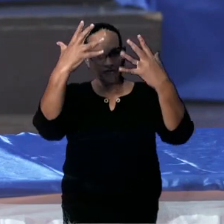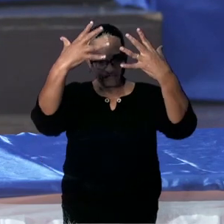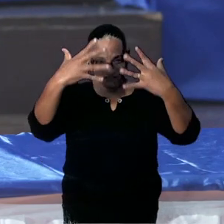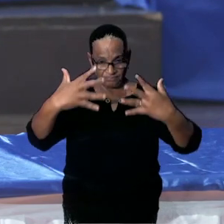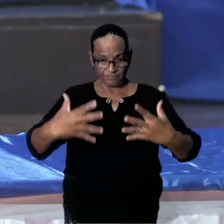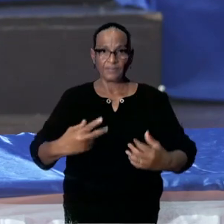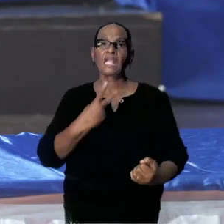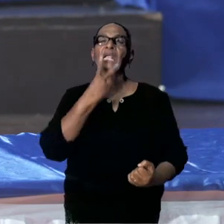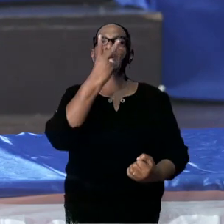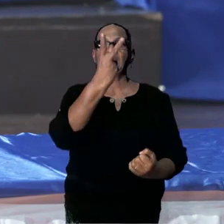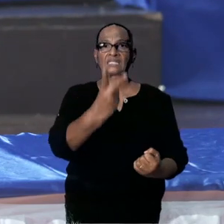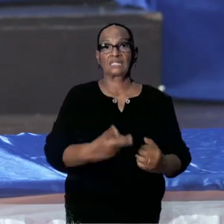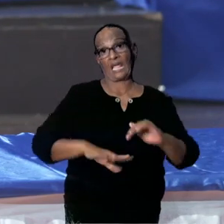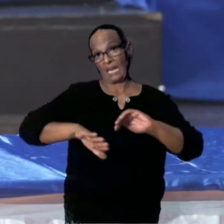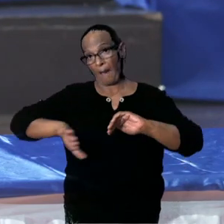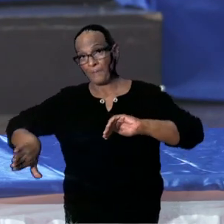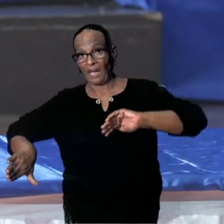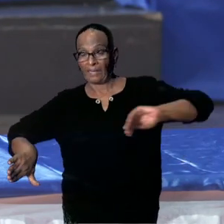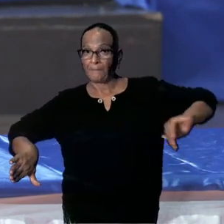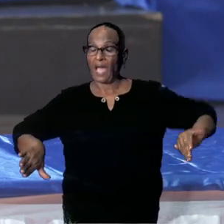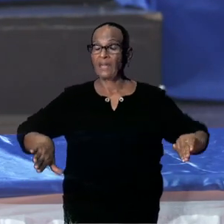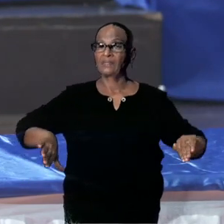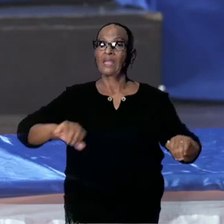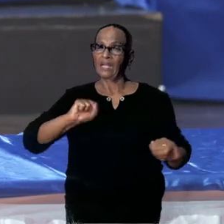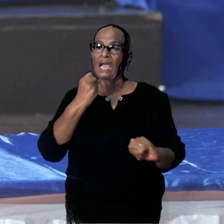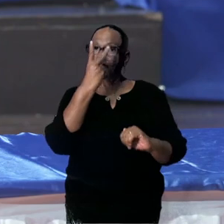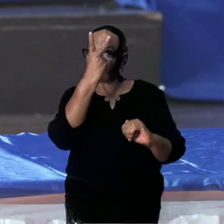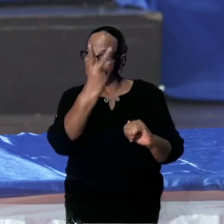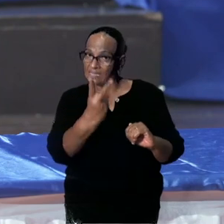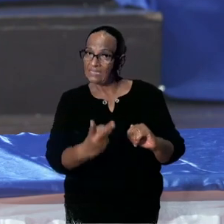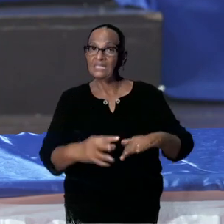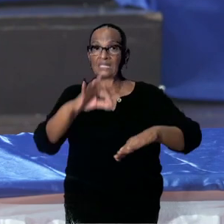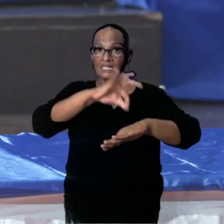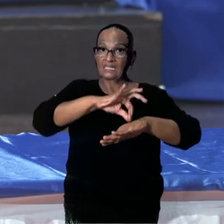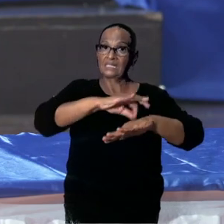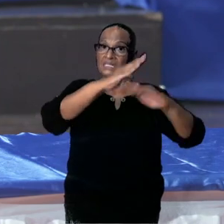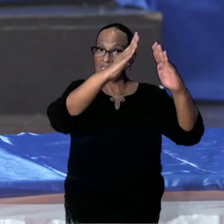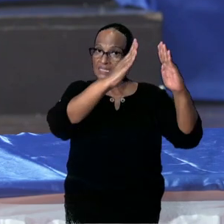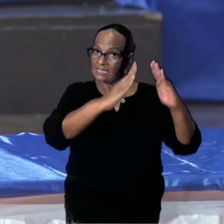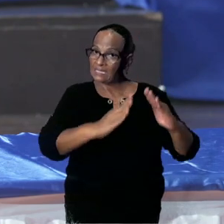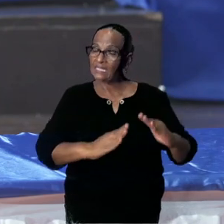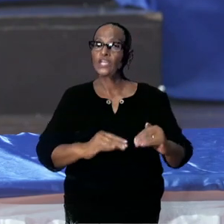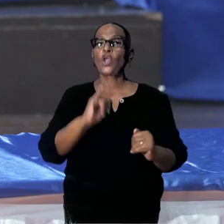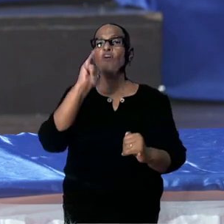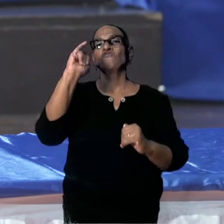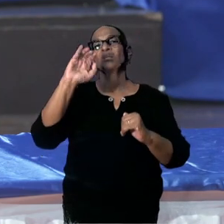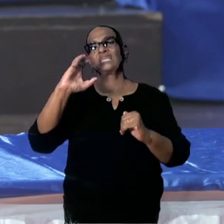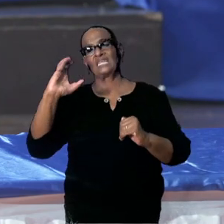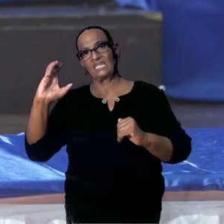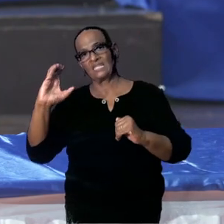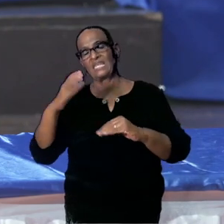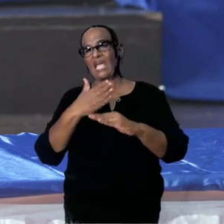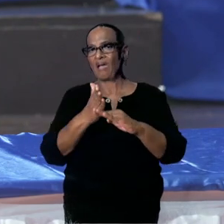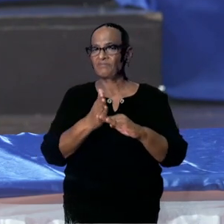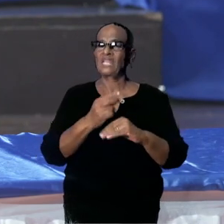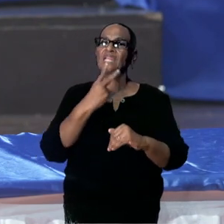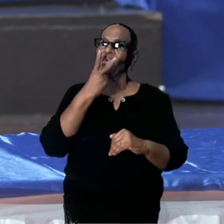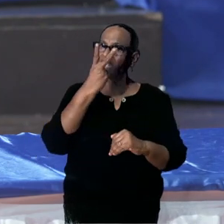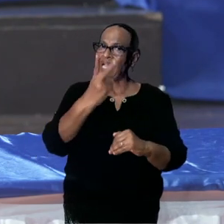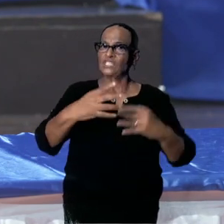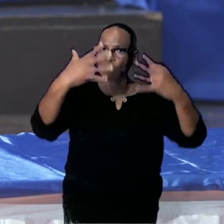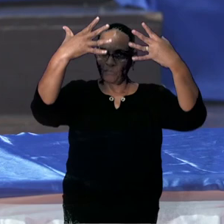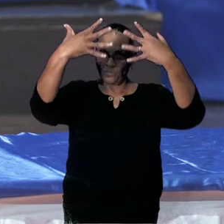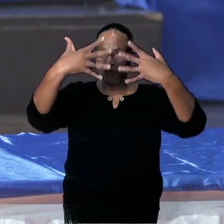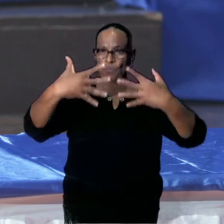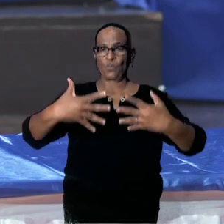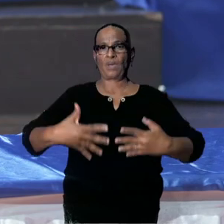Dus zowel in de isolatiefaciliteiten, als in de ziekenhuizen, als in de IC's. En dat zal waarschijnlijk zijn op de maandag en de